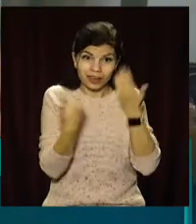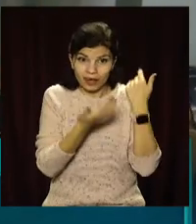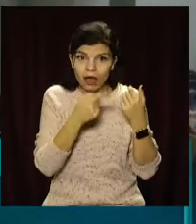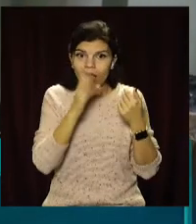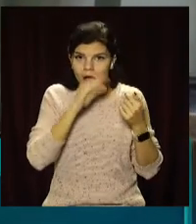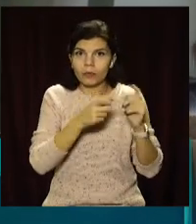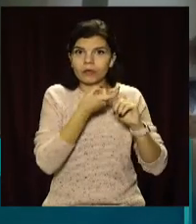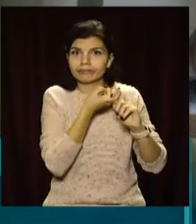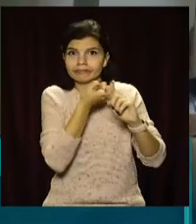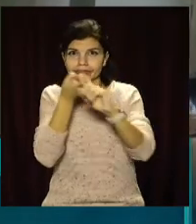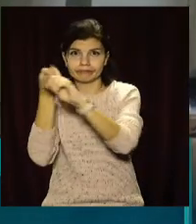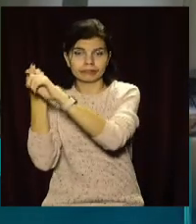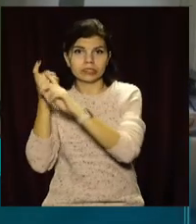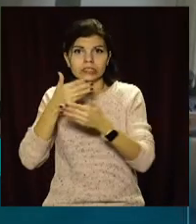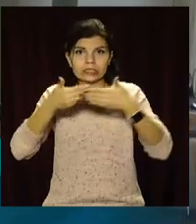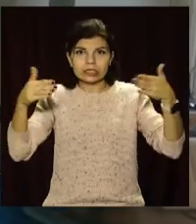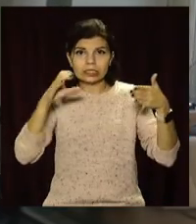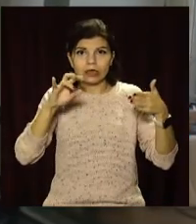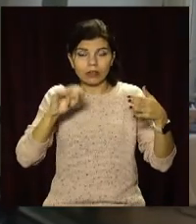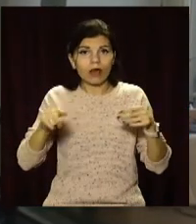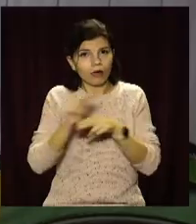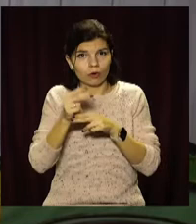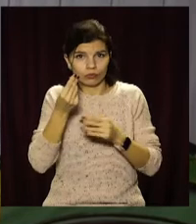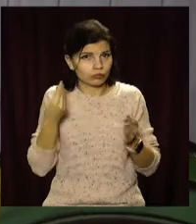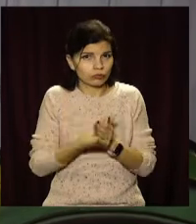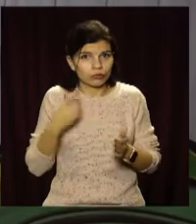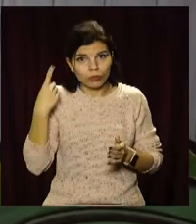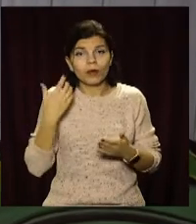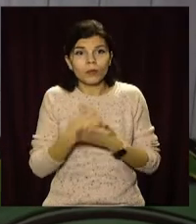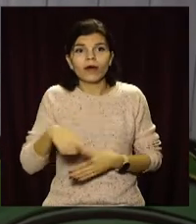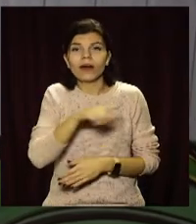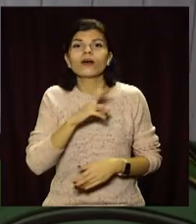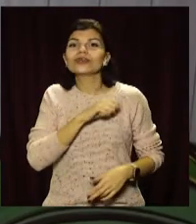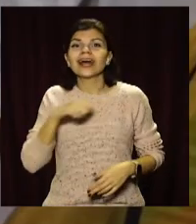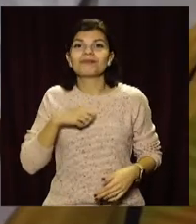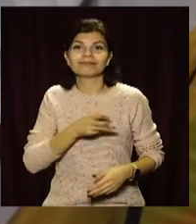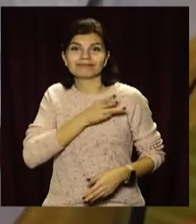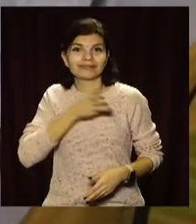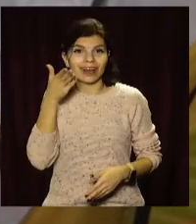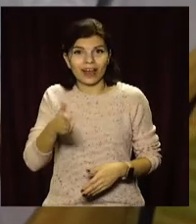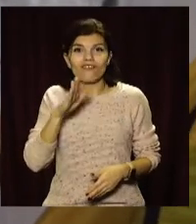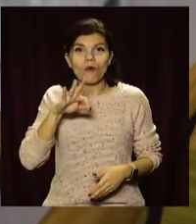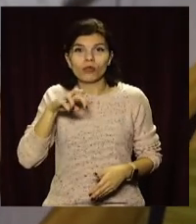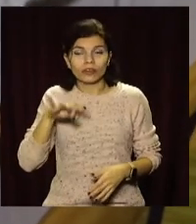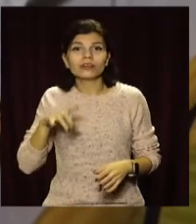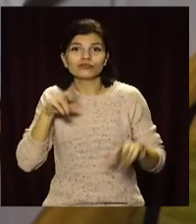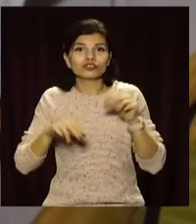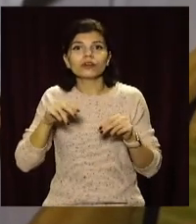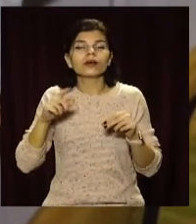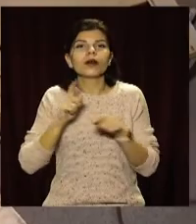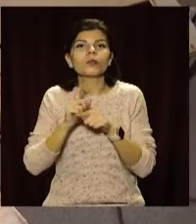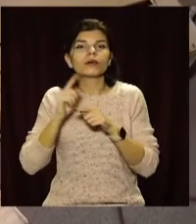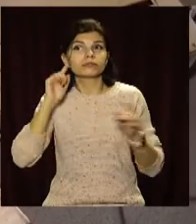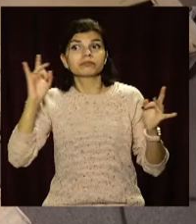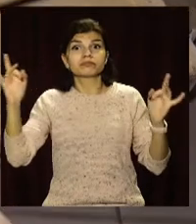розтягнутися на півстіни. І це дуже дорогостояща робота. Тож волонтери сподіваються, акція запустить сарафанне радіо, а там